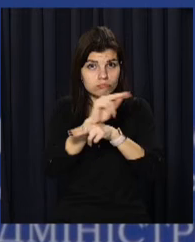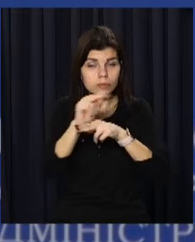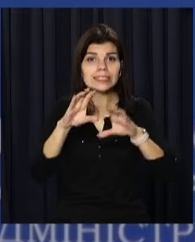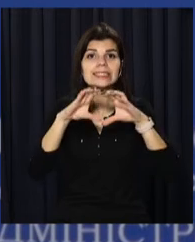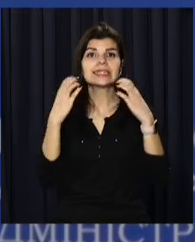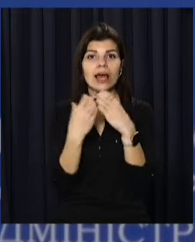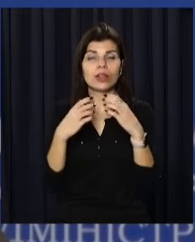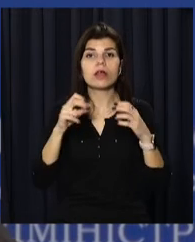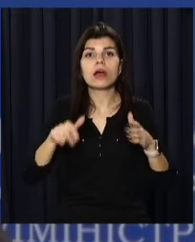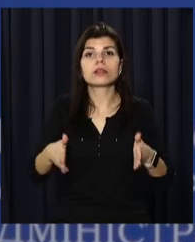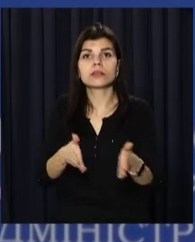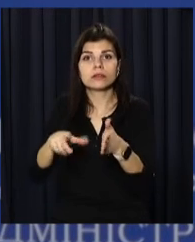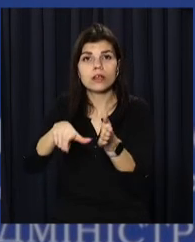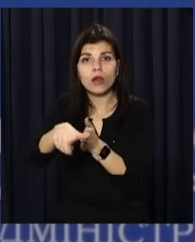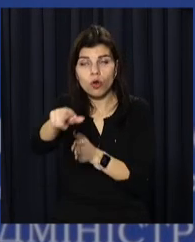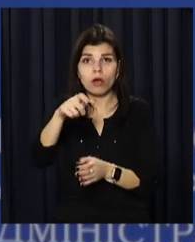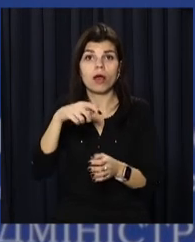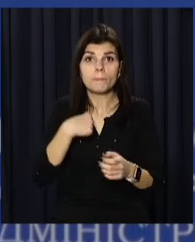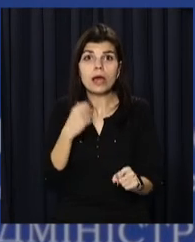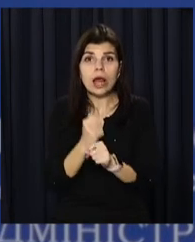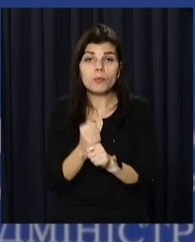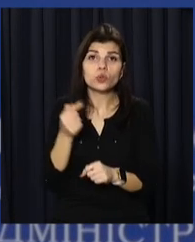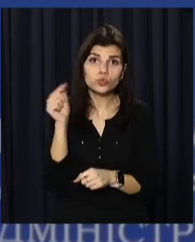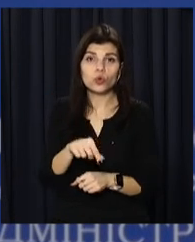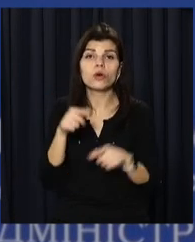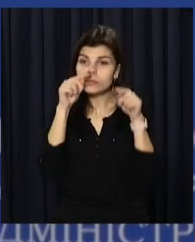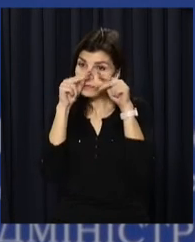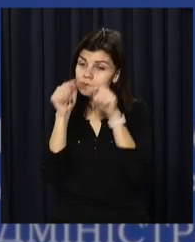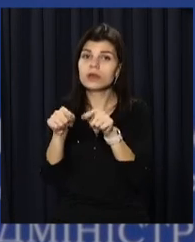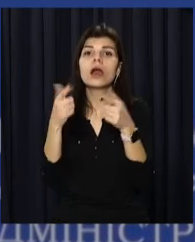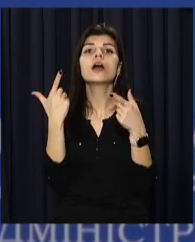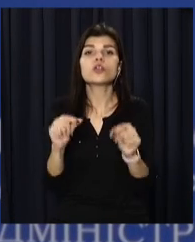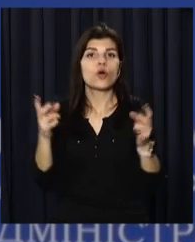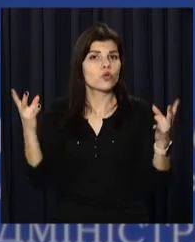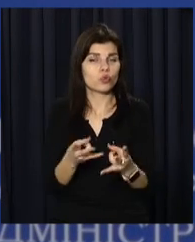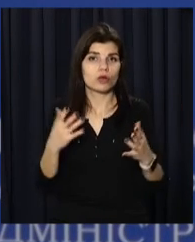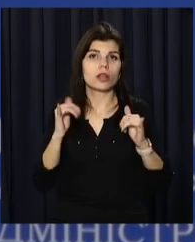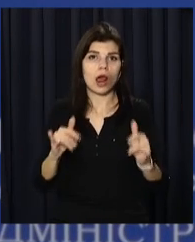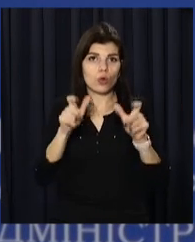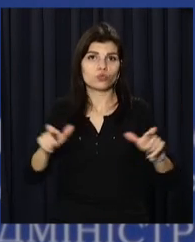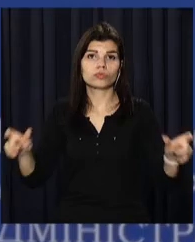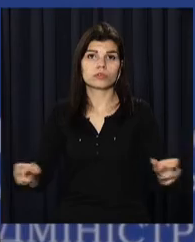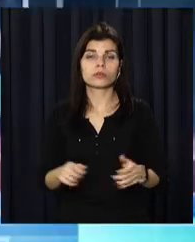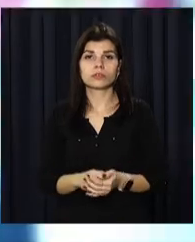на стадіонах, на дорогах. Тобто, ми працюємо саме над тою інфраструктурою, яка вкрай необхідна мешканцям регіону.